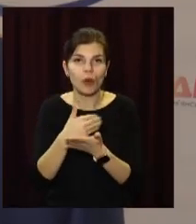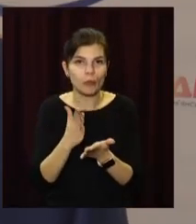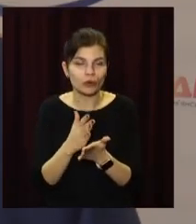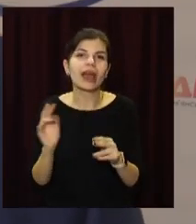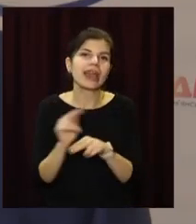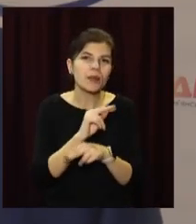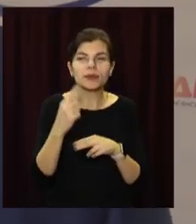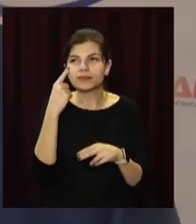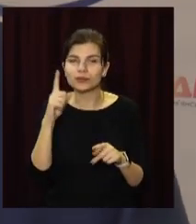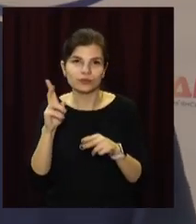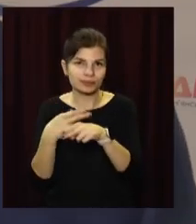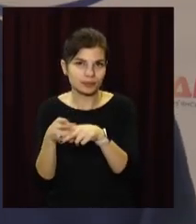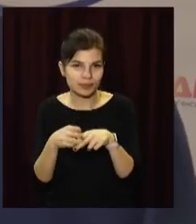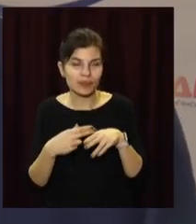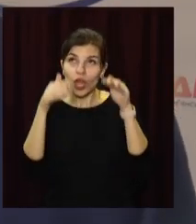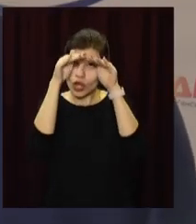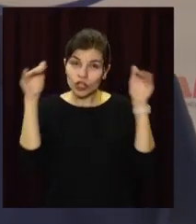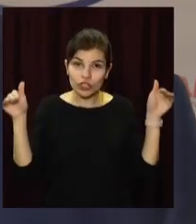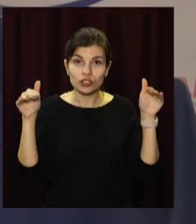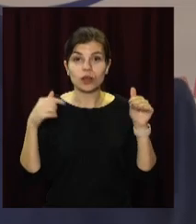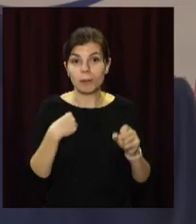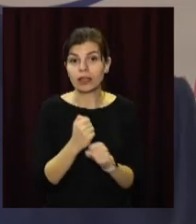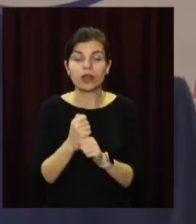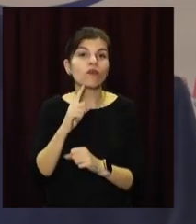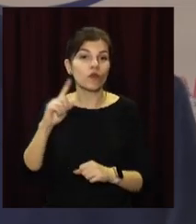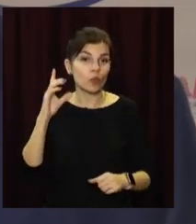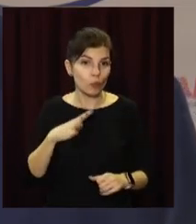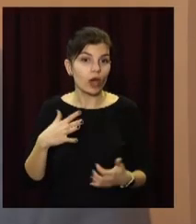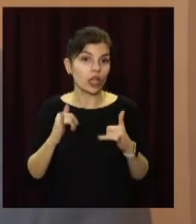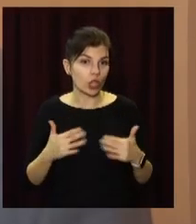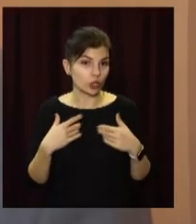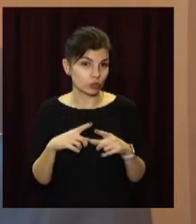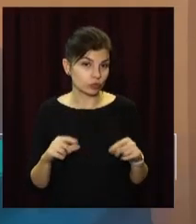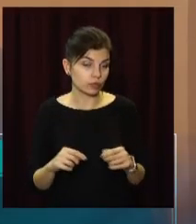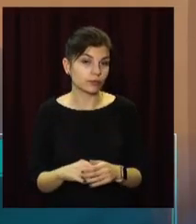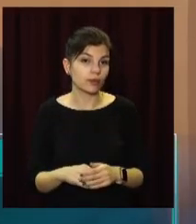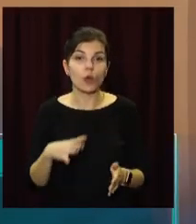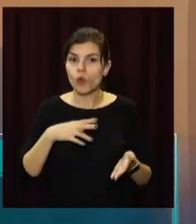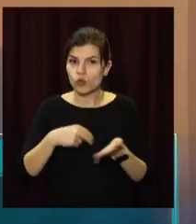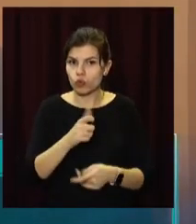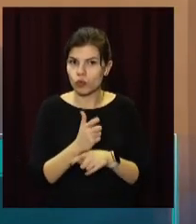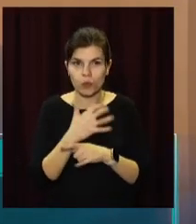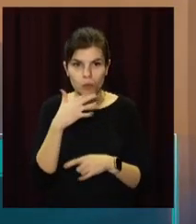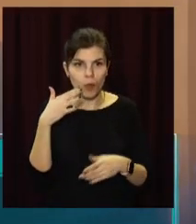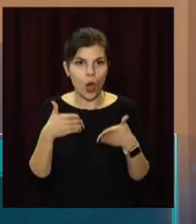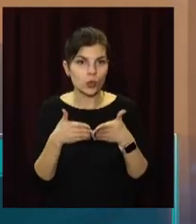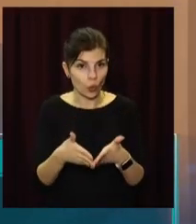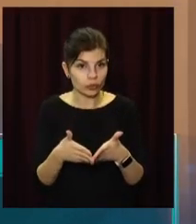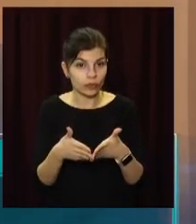плюс там ремонт поміщених, ремонт крыши. Також ми делали в прошлом году для нашої школи. «Були приобретені дуже багато лодок,